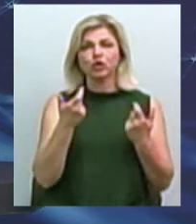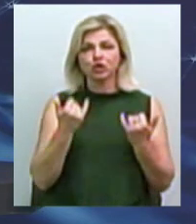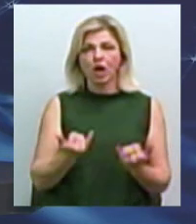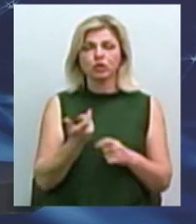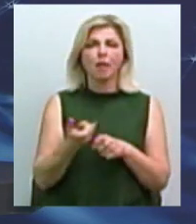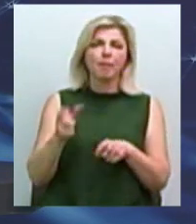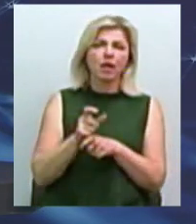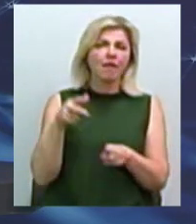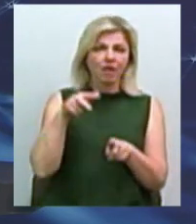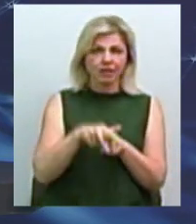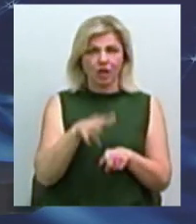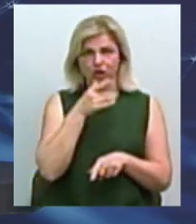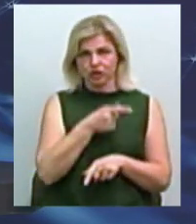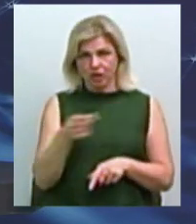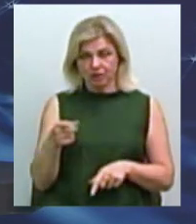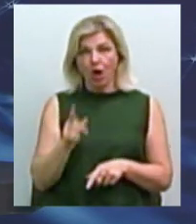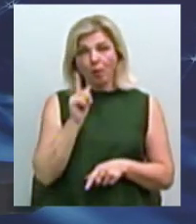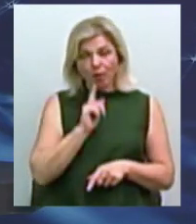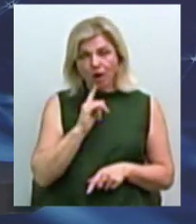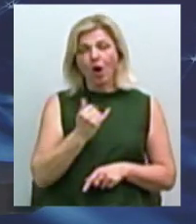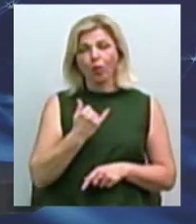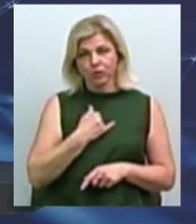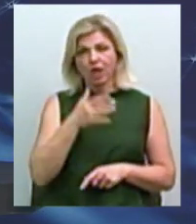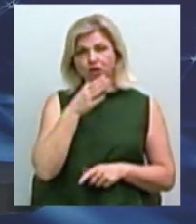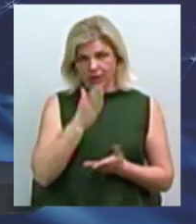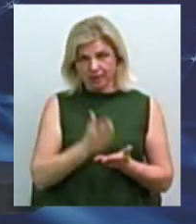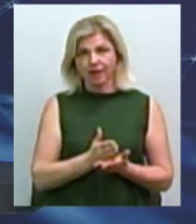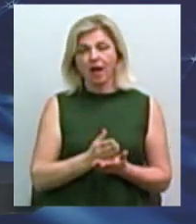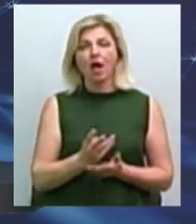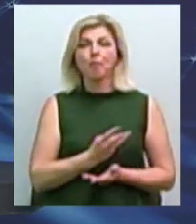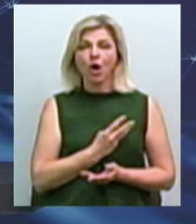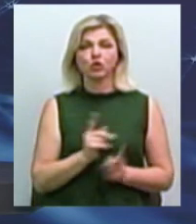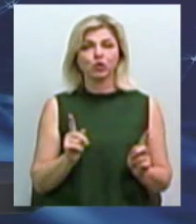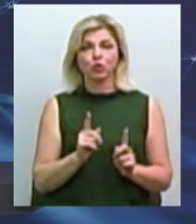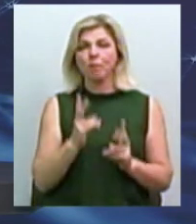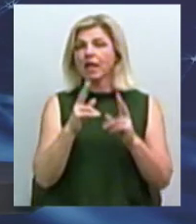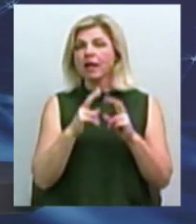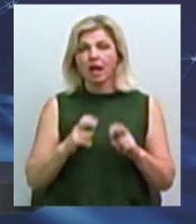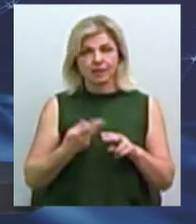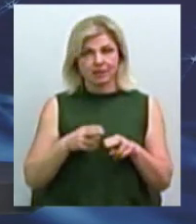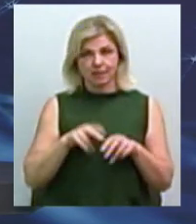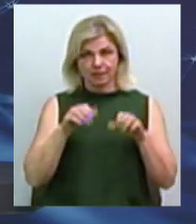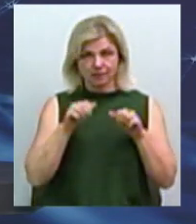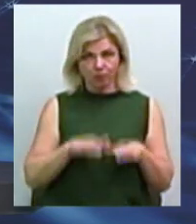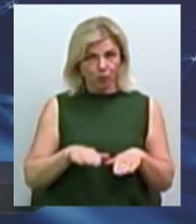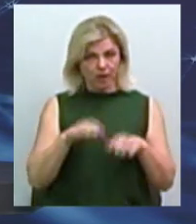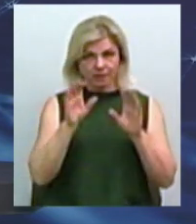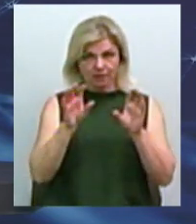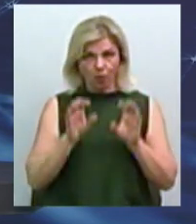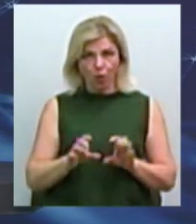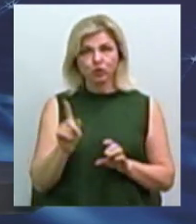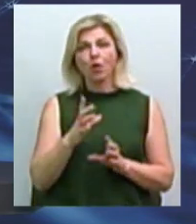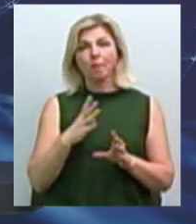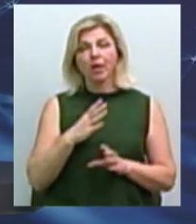час. Тому я думаю, в мене ще трошки часу є, і ми подивимося сьогодні. Бажано, щоб сьогодні не розглянули цей закон, і нам був термін